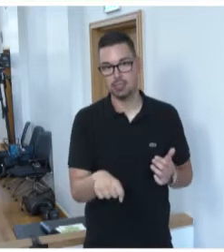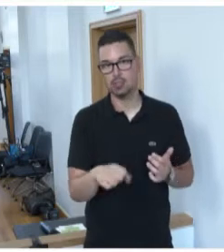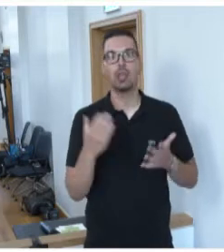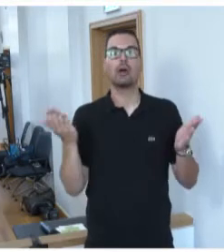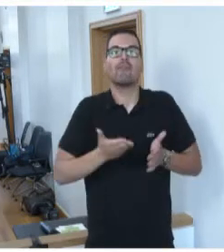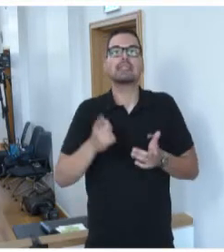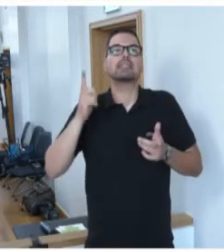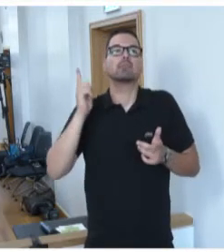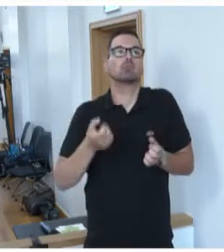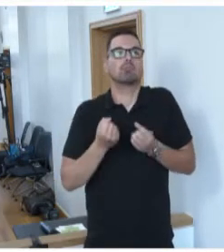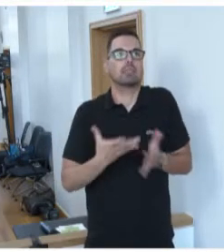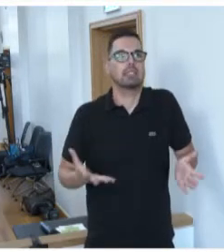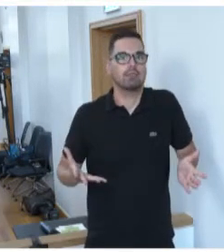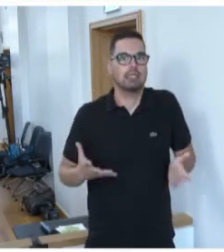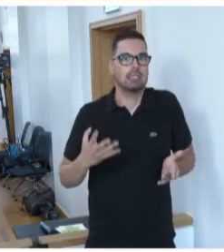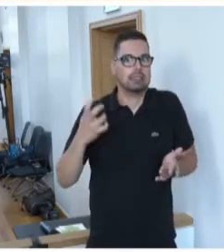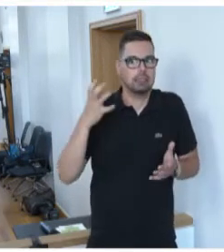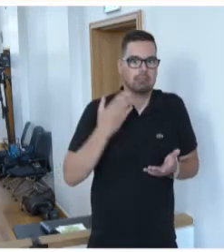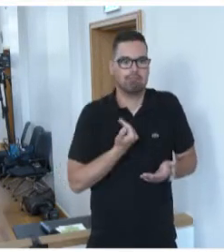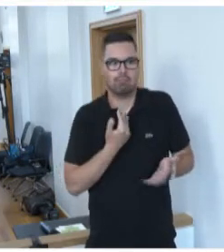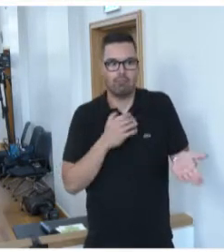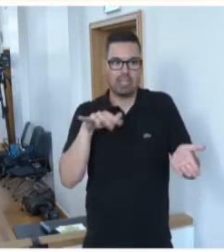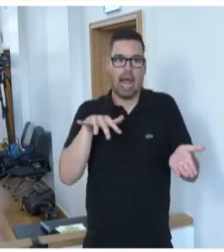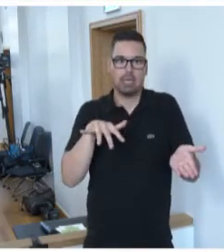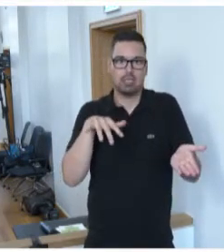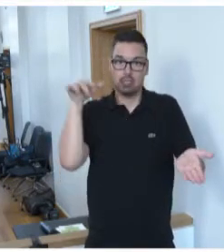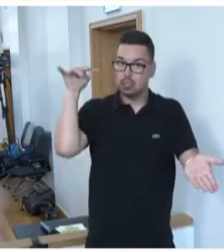geschehen, wenn ein Verdachtsfall begründet ist.